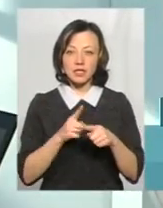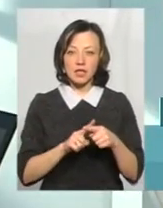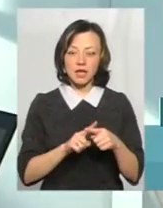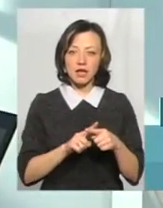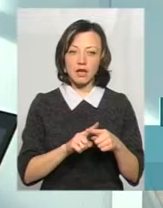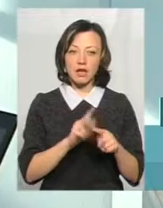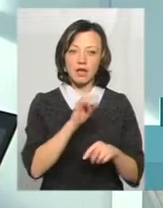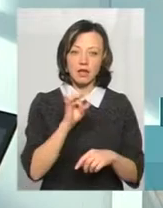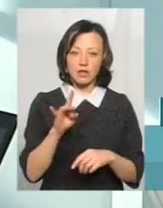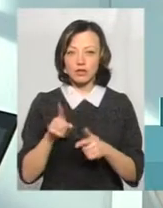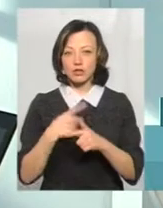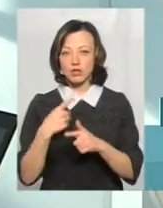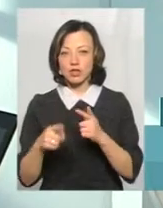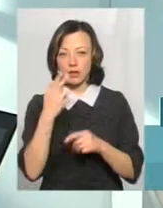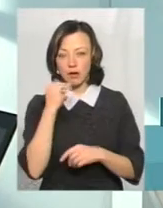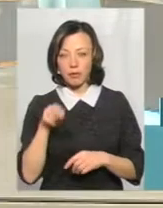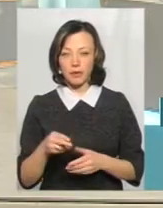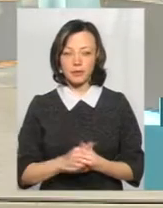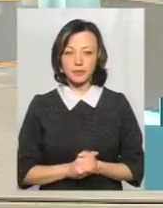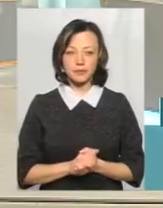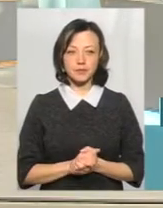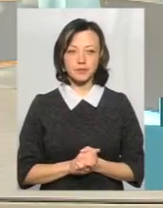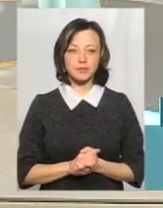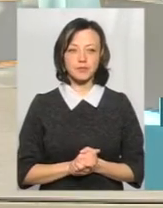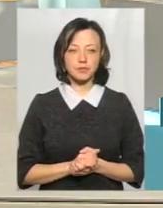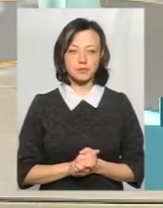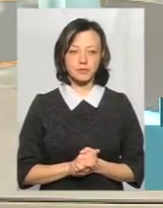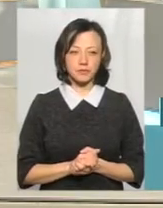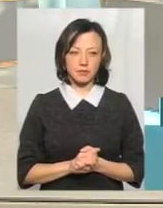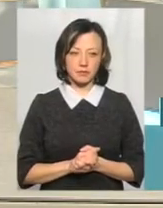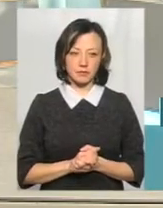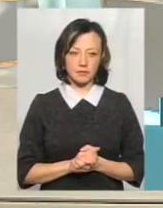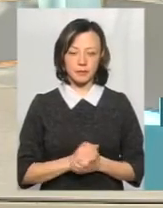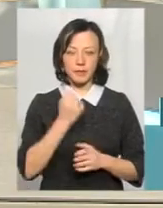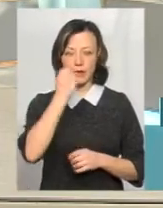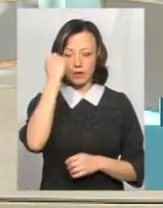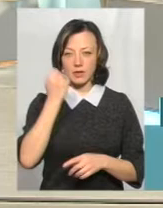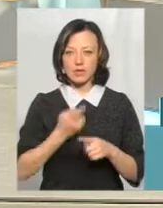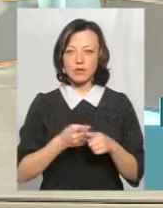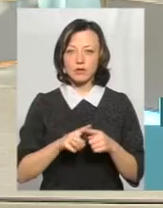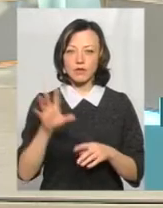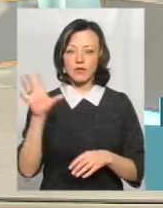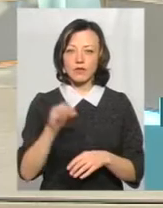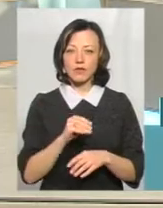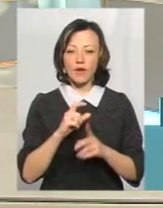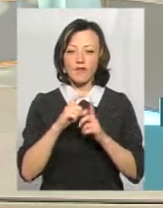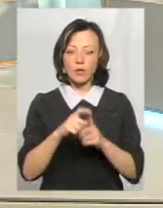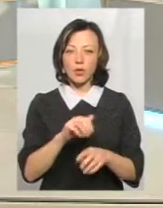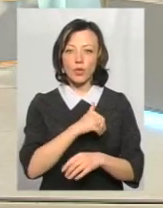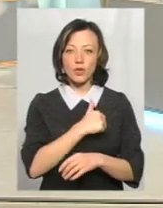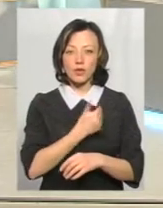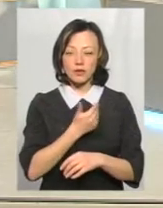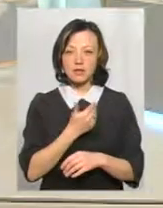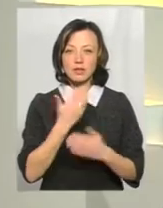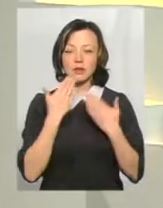хворий з кором, чи це хворий з грипом. Дякую, пані Валентина. В цю вашу відповідь дуже хотілося б